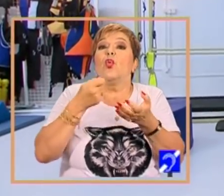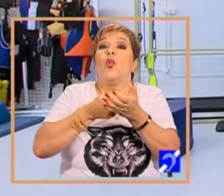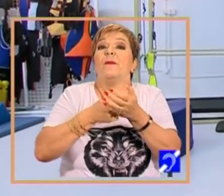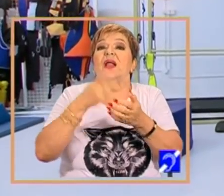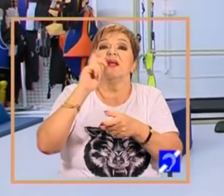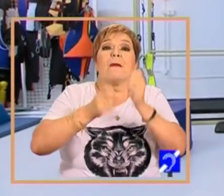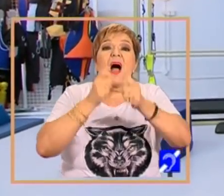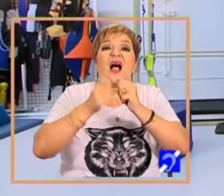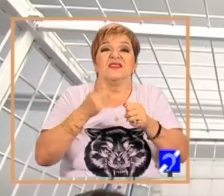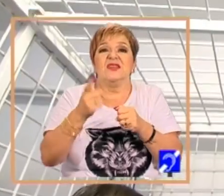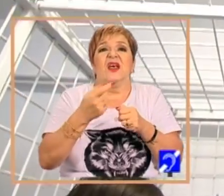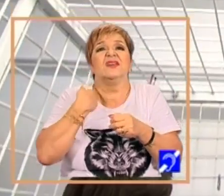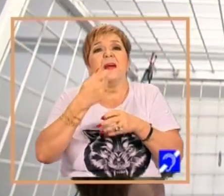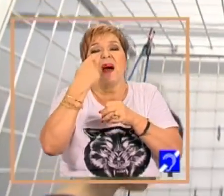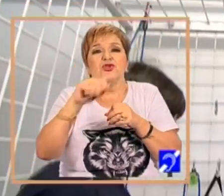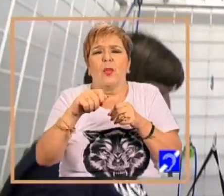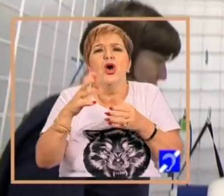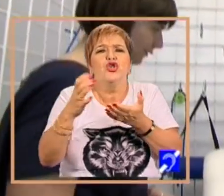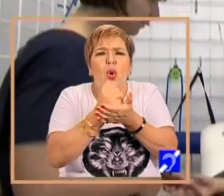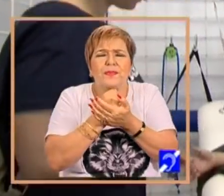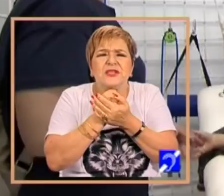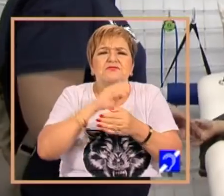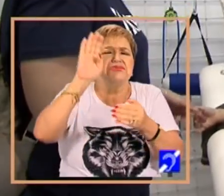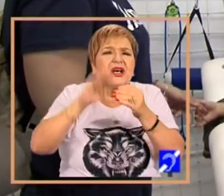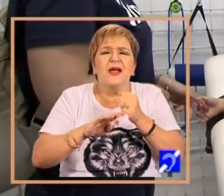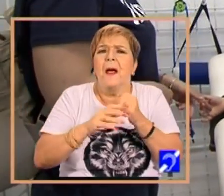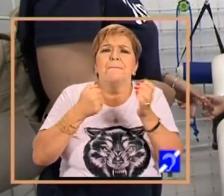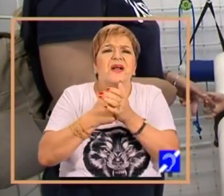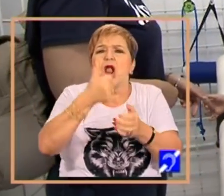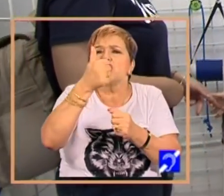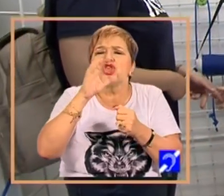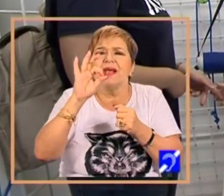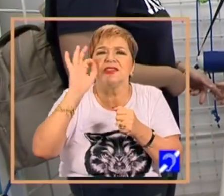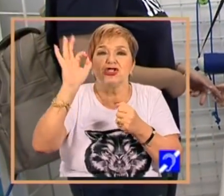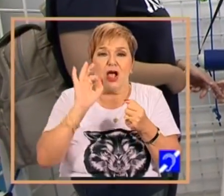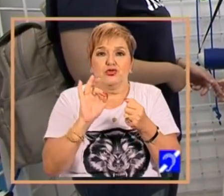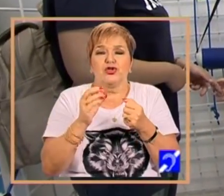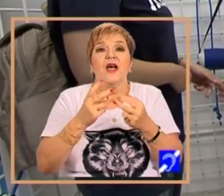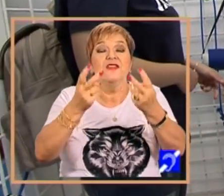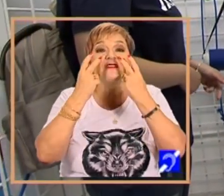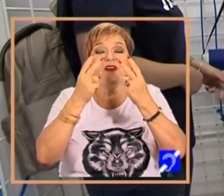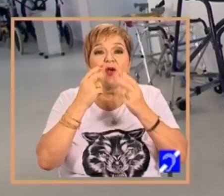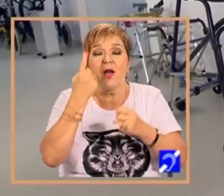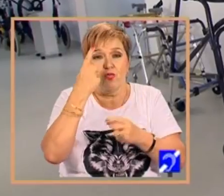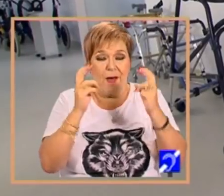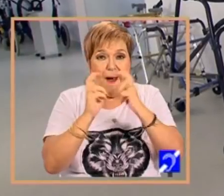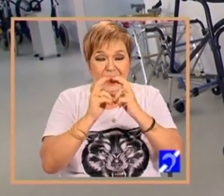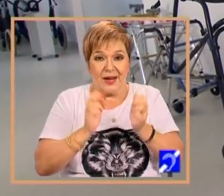aparaturii și obținem de multe reduceri până la 40-60% din costul final al produsului. Cu